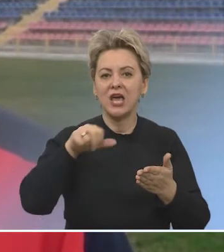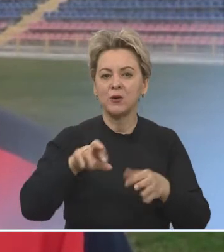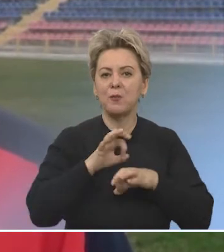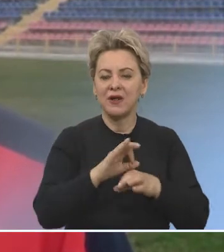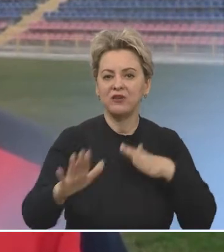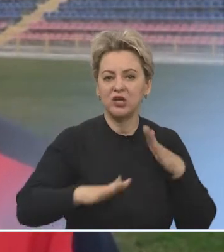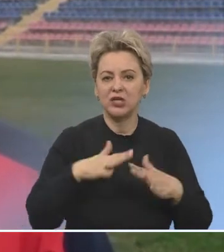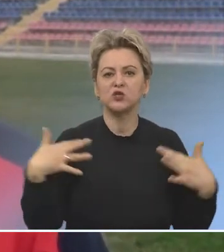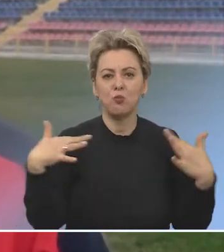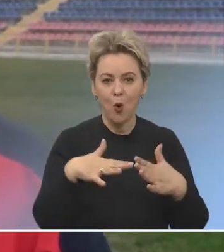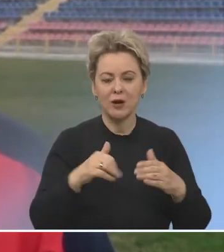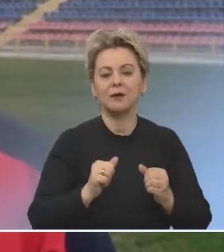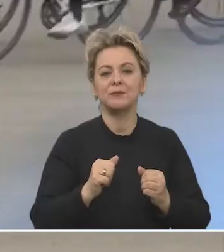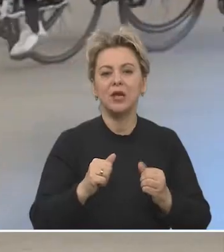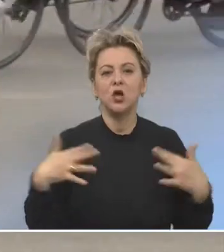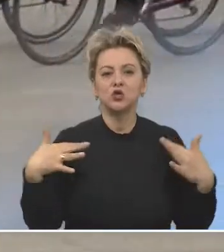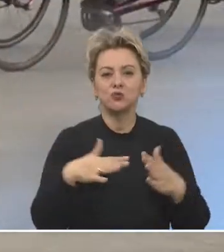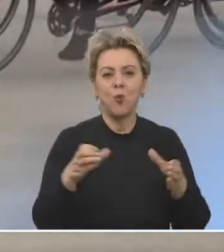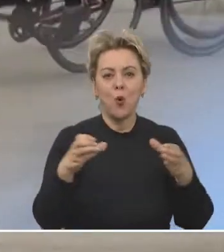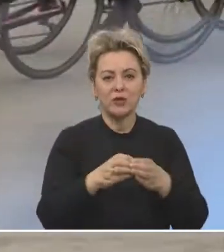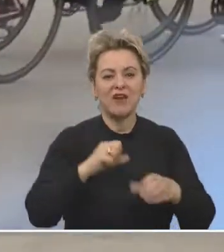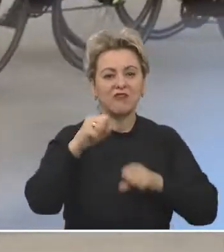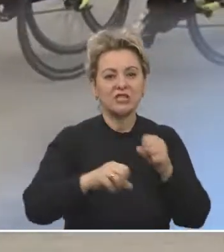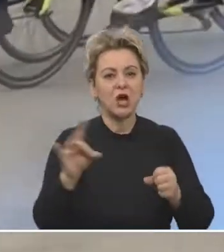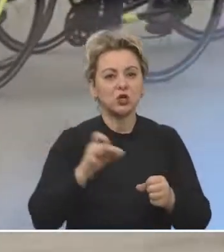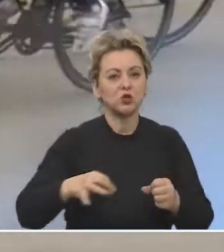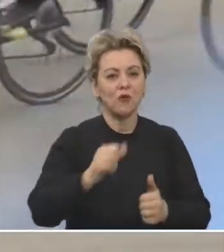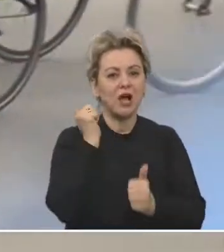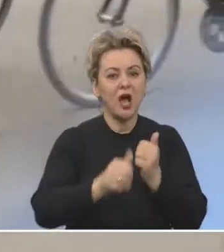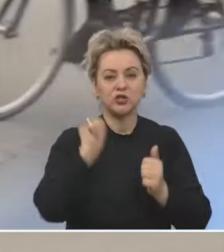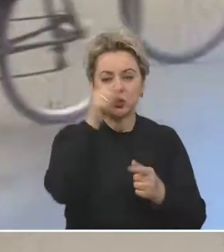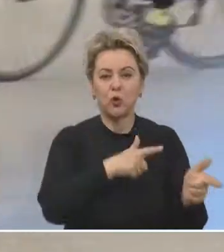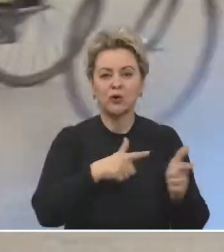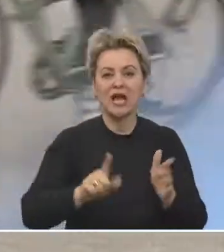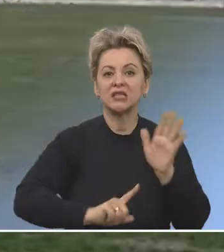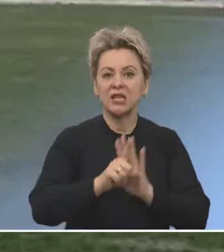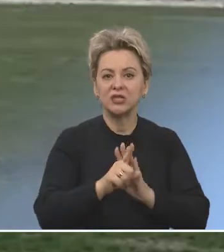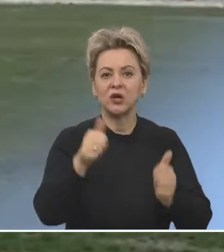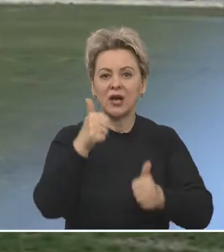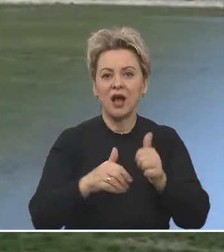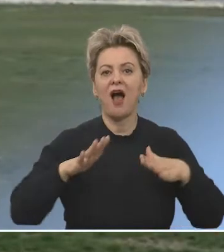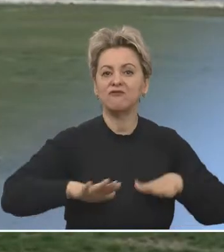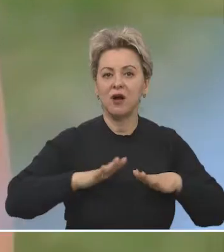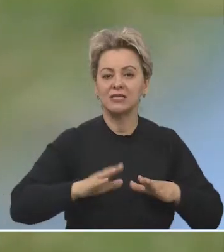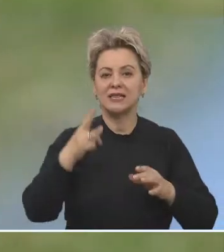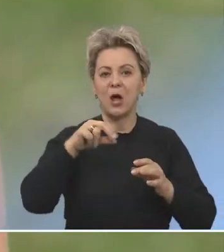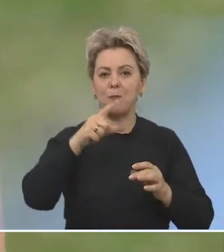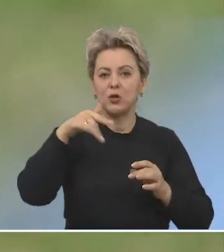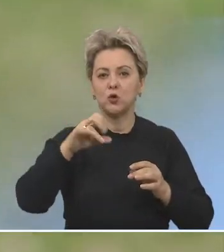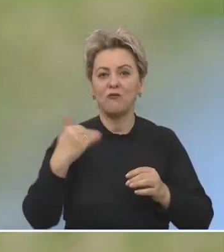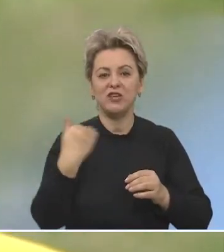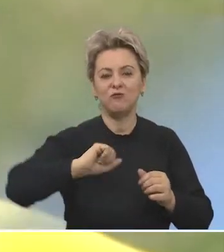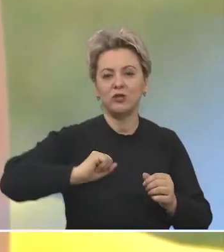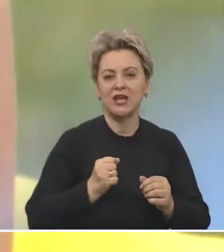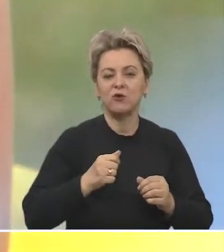Адлере на учебно-треночных сборах. Сборная велосипедистов Ростовской области каждый год готовится к стартам на Кавказе. Данил